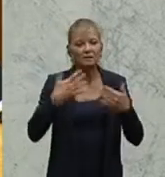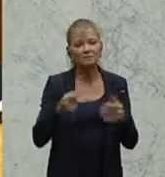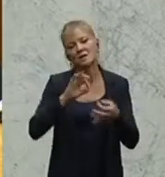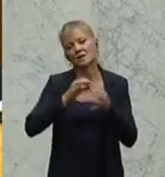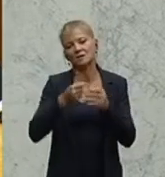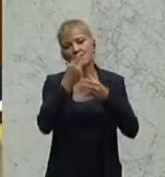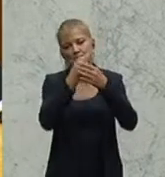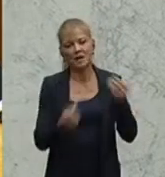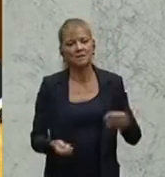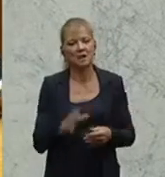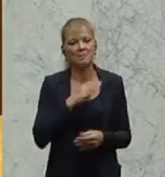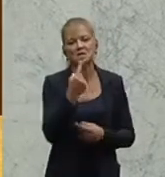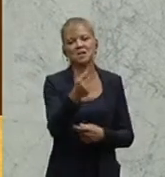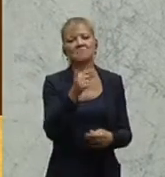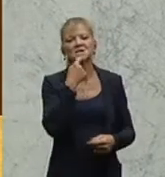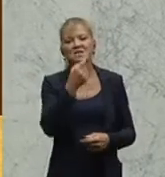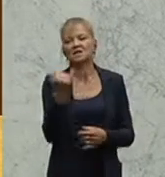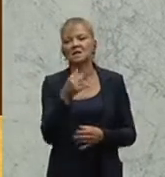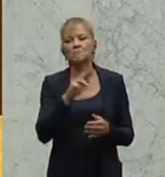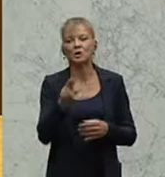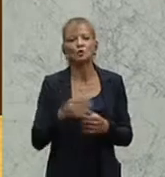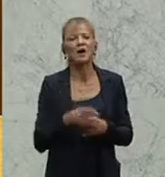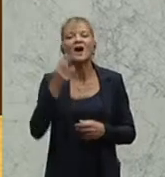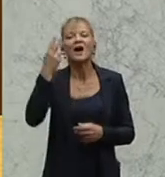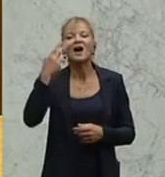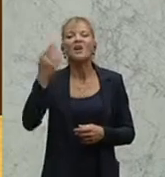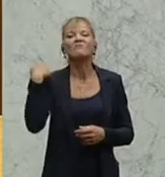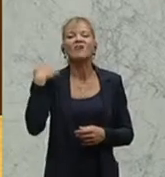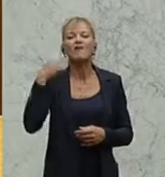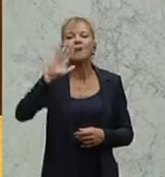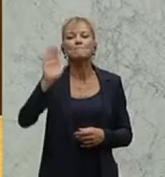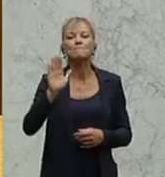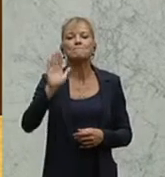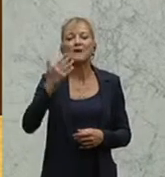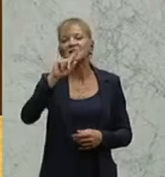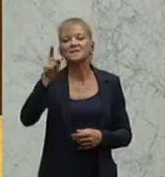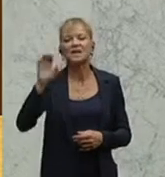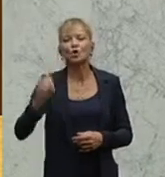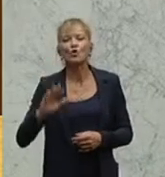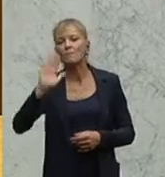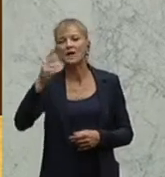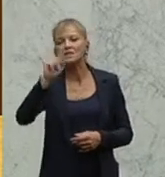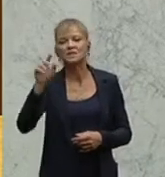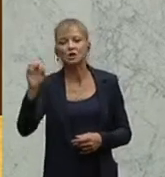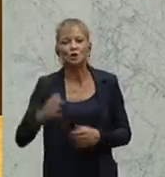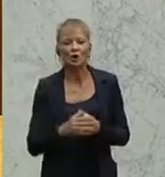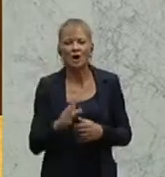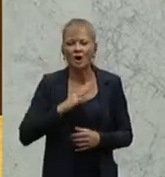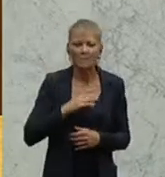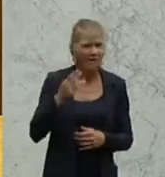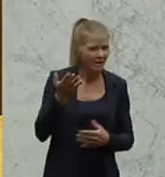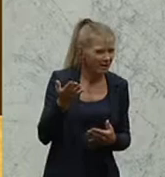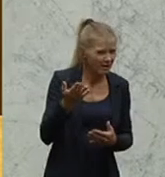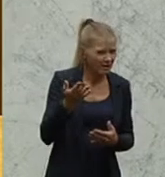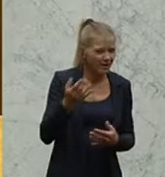Wenn Sie dann immer sagen, naja, aber das war ja nur mehr das BZÖ und der Haider war das BZÖ. Der Gernot Damen war in beiden Parteien.